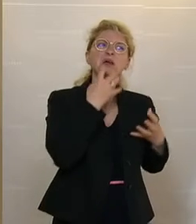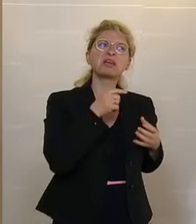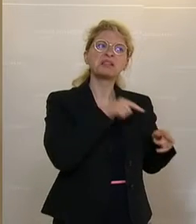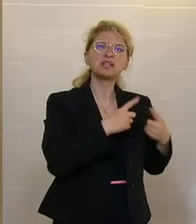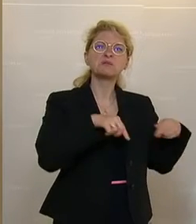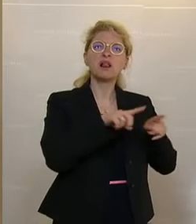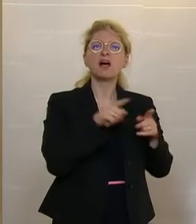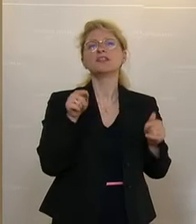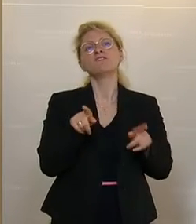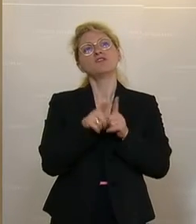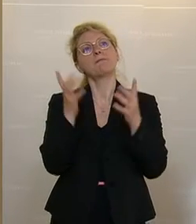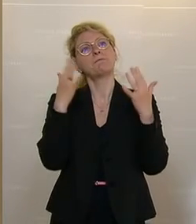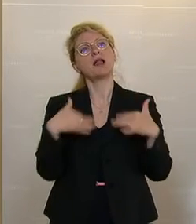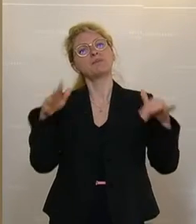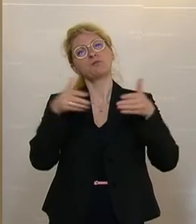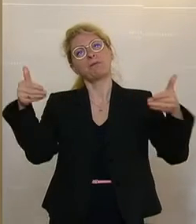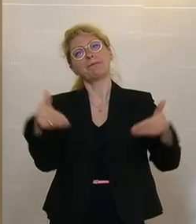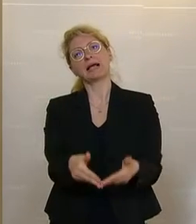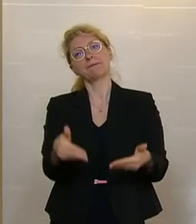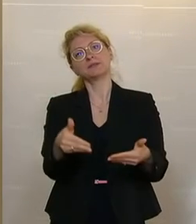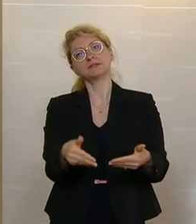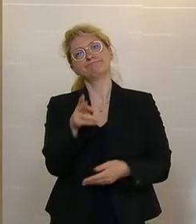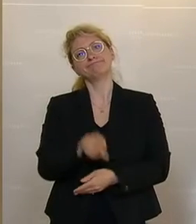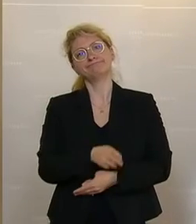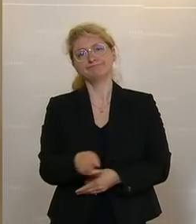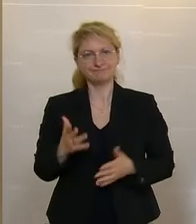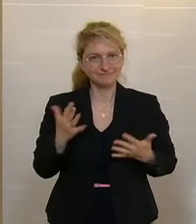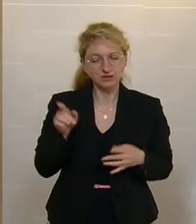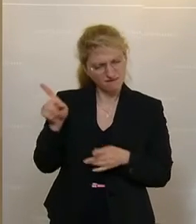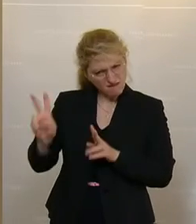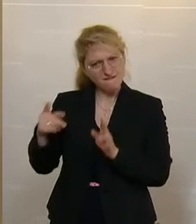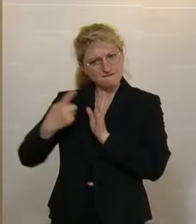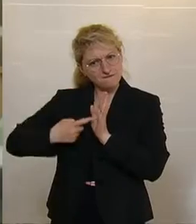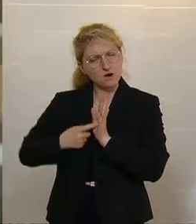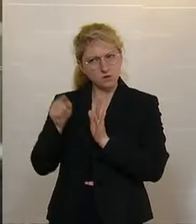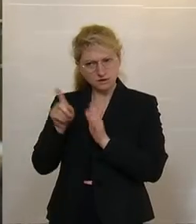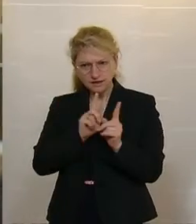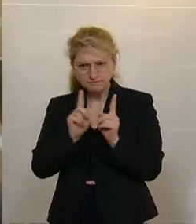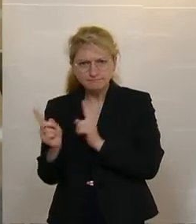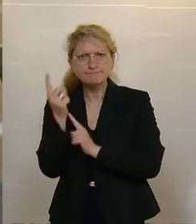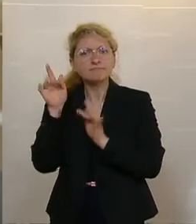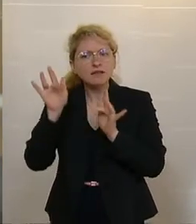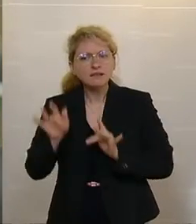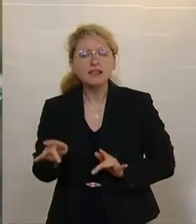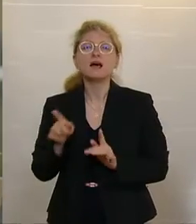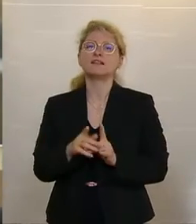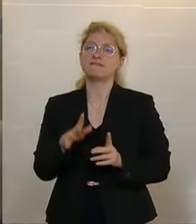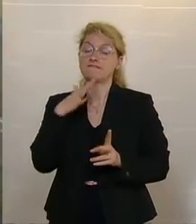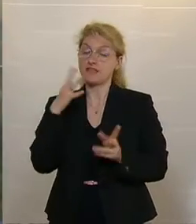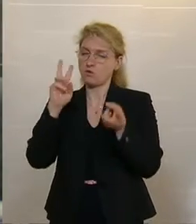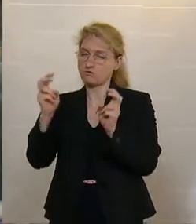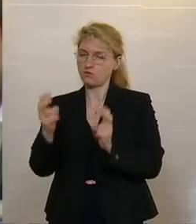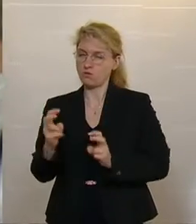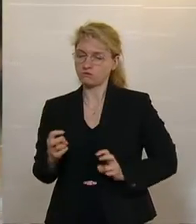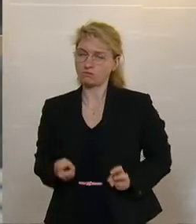parlamentarisches Begräbnis erster Güte wird, sondern dass wir wirklich die Forderungen, die hier gestellt werden, weitestmöglich umsetzen. Und